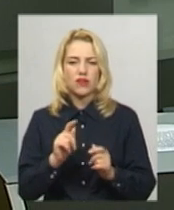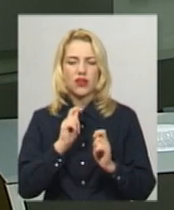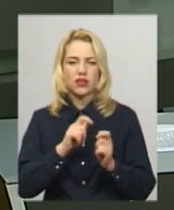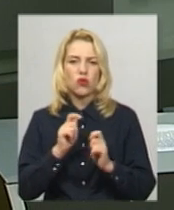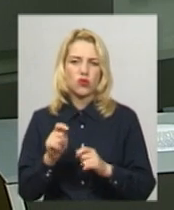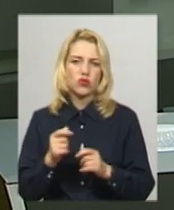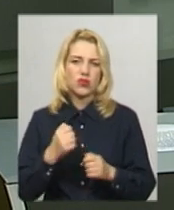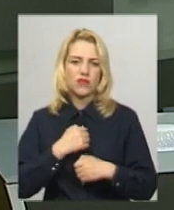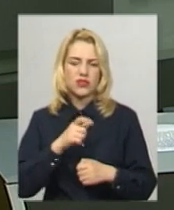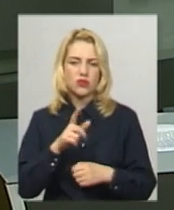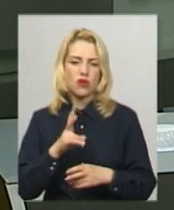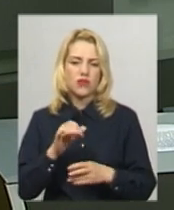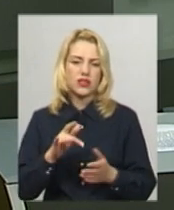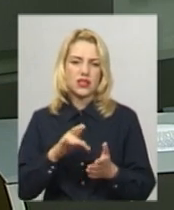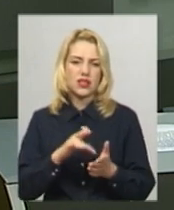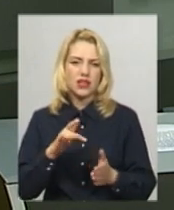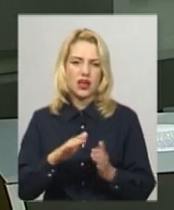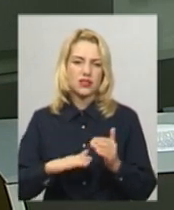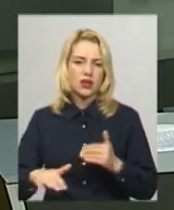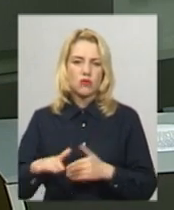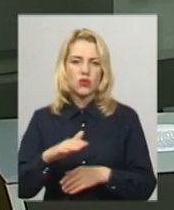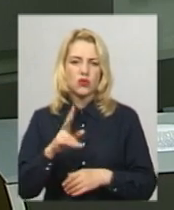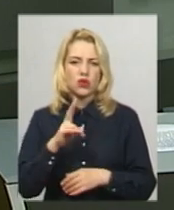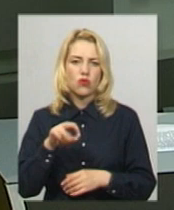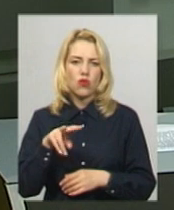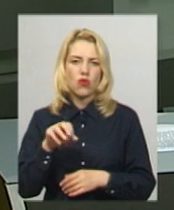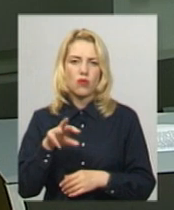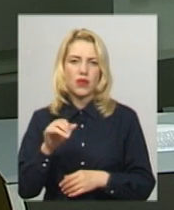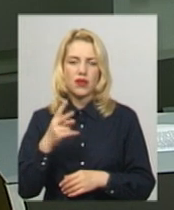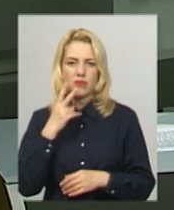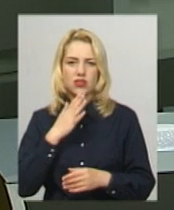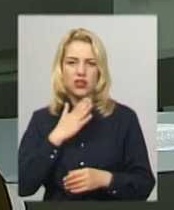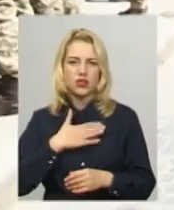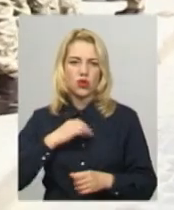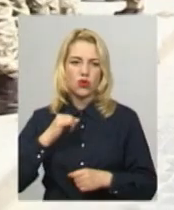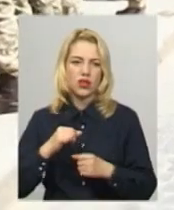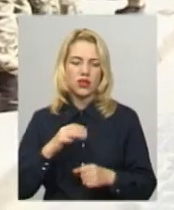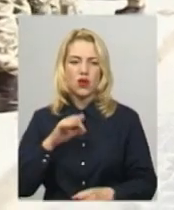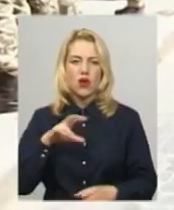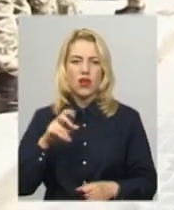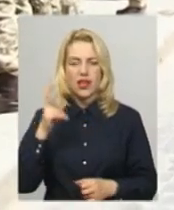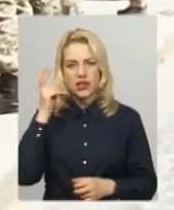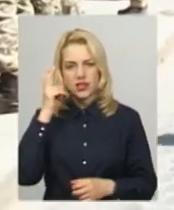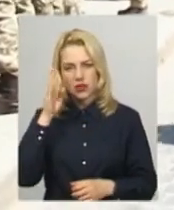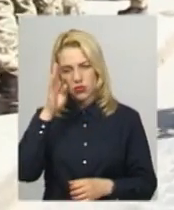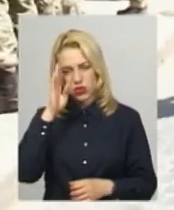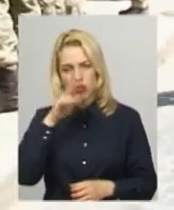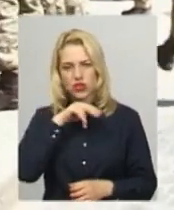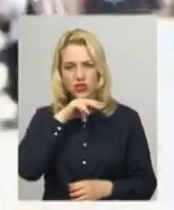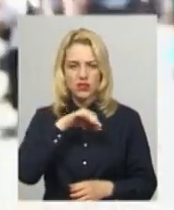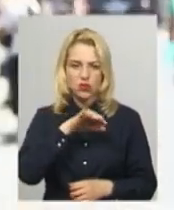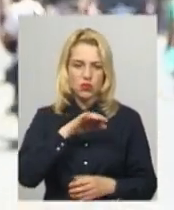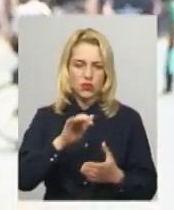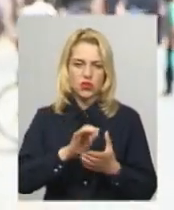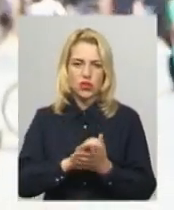військових на центральній площі у Коломиї, бачили наші колеги з Івано-Франківська. Олена з Києва, Андрій із Чернівецької області.